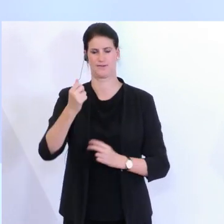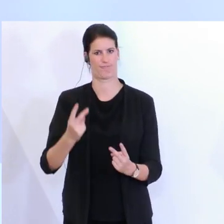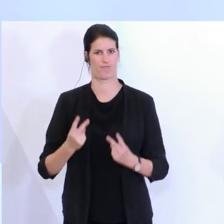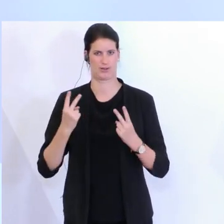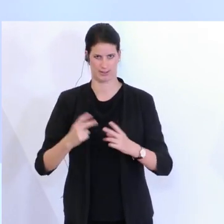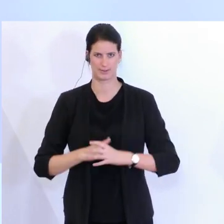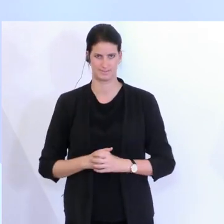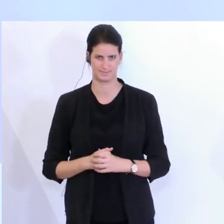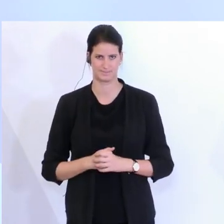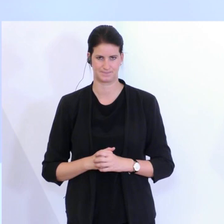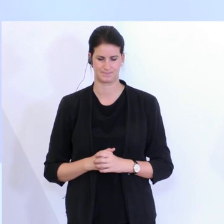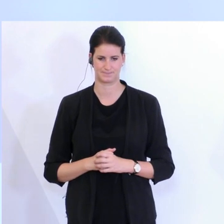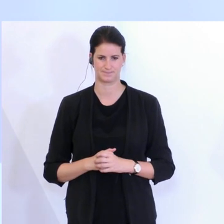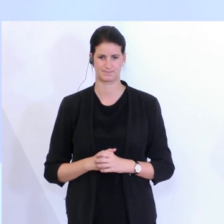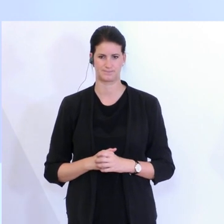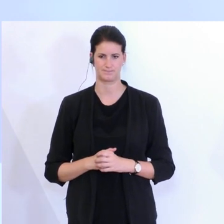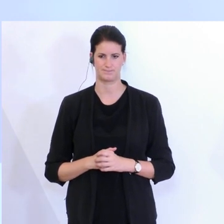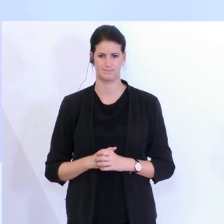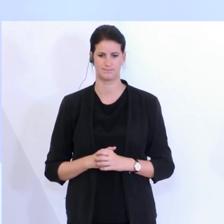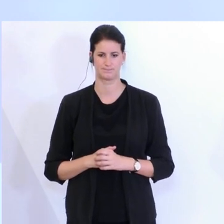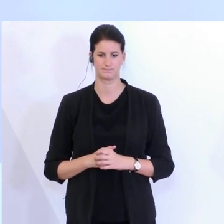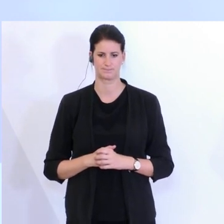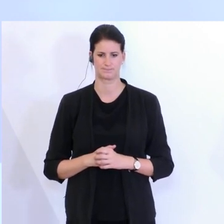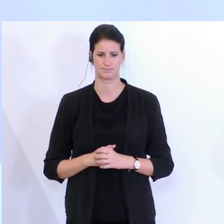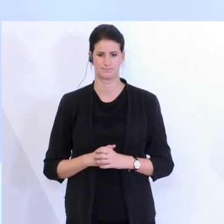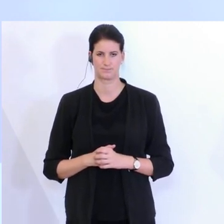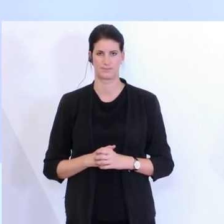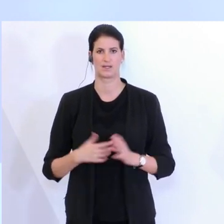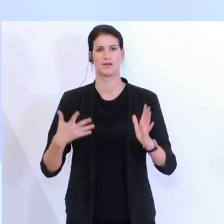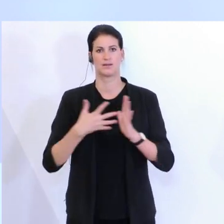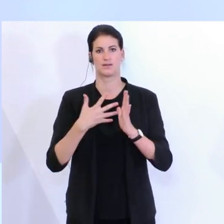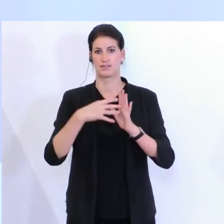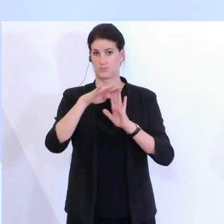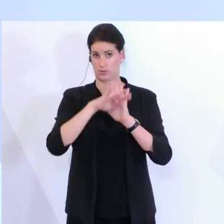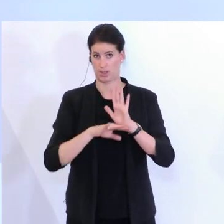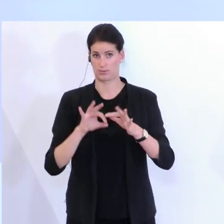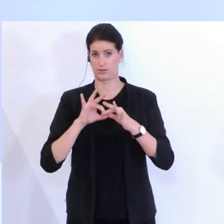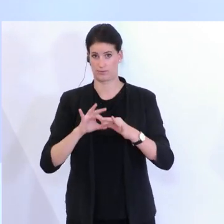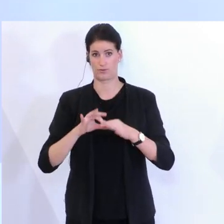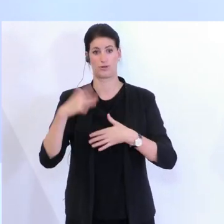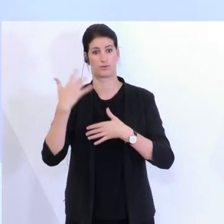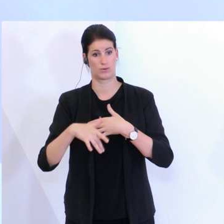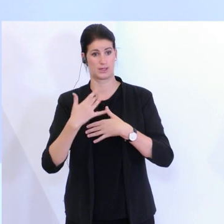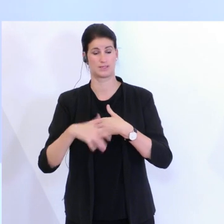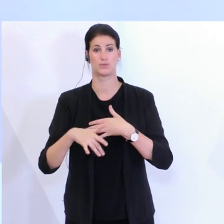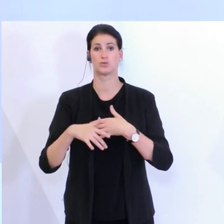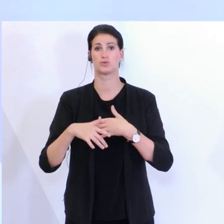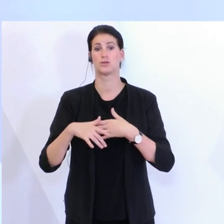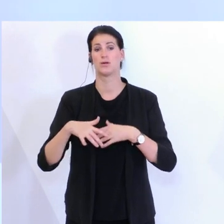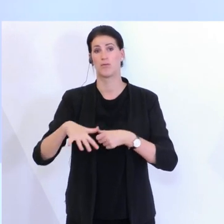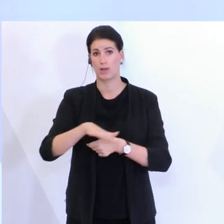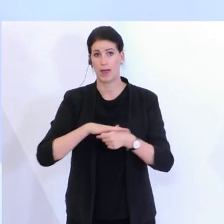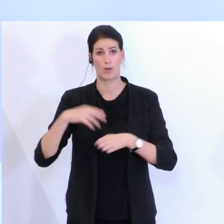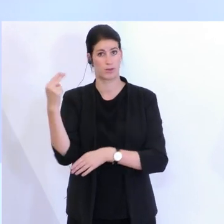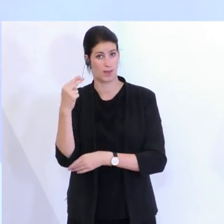Wir werden die Testprogramme für die Tourismusbetriebe, für die Hotelleriebetriebe ab 1.